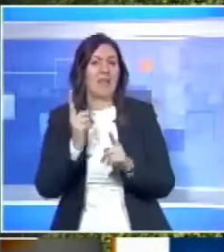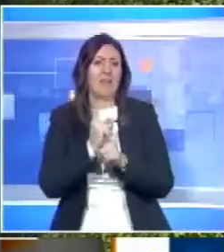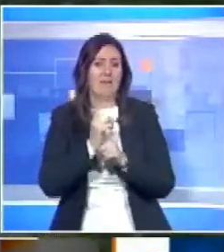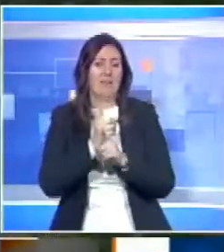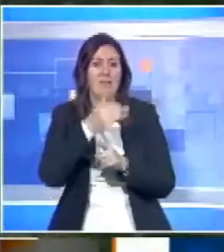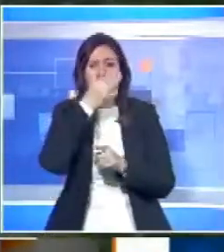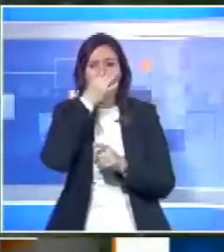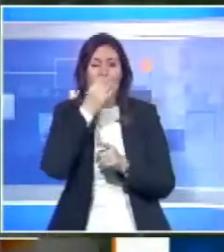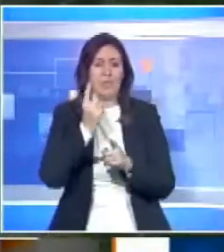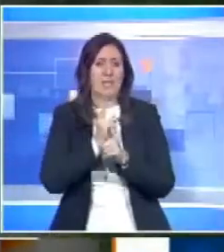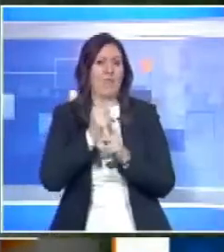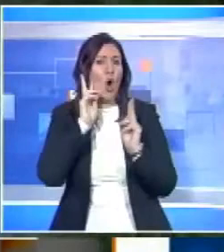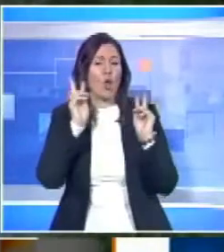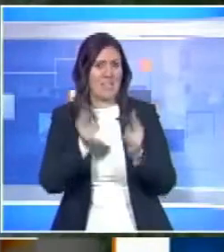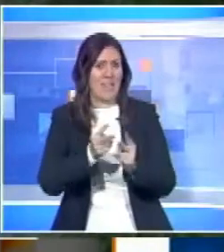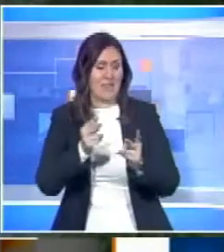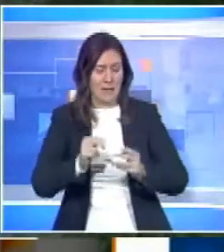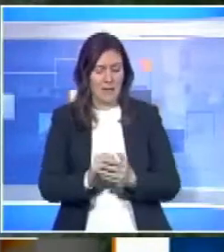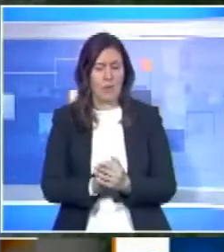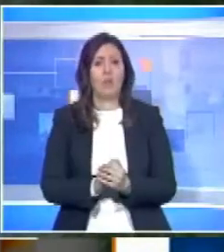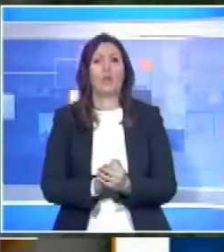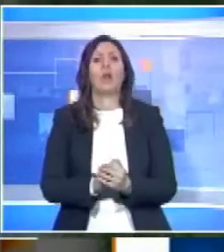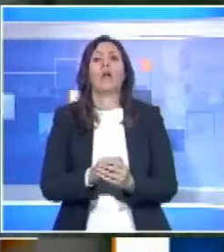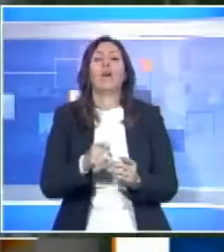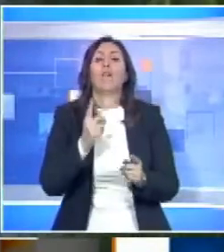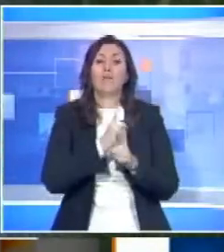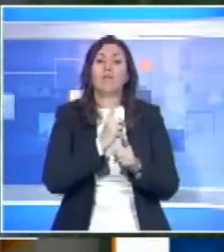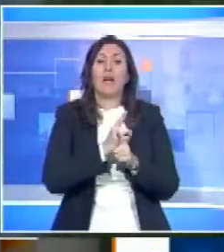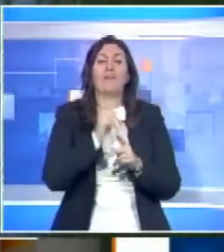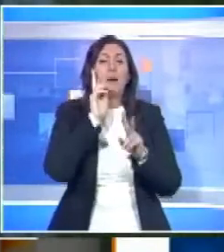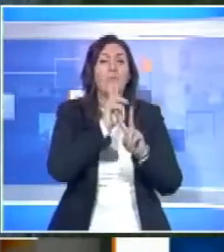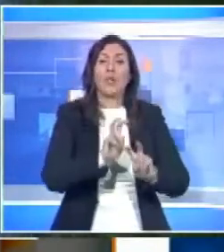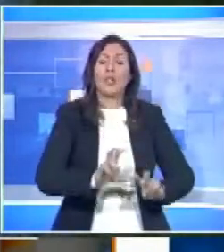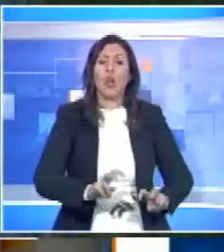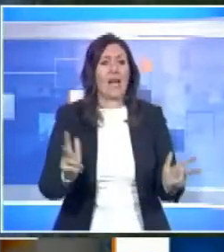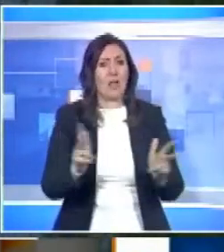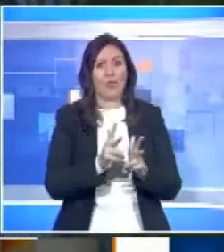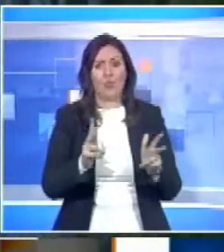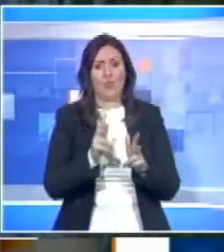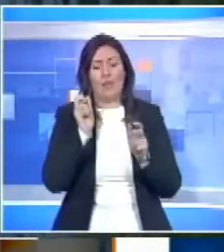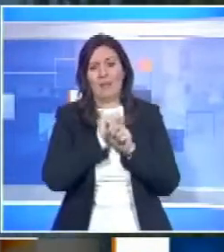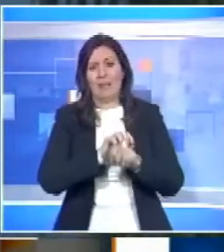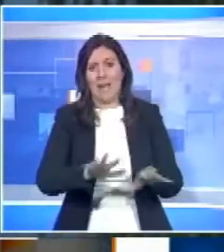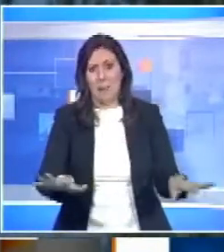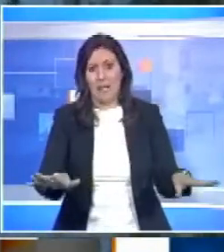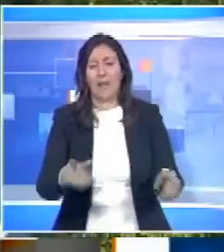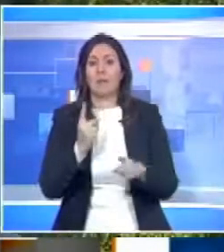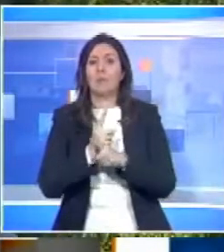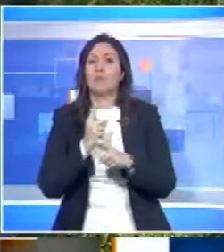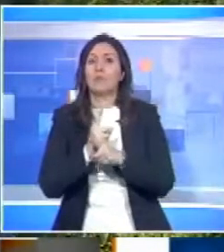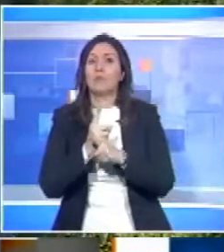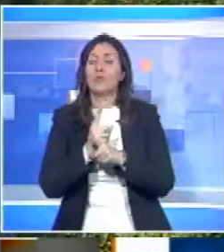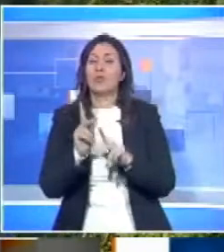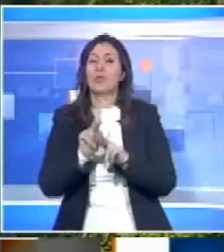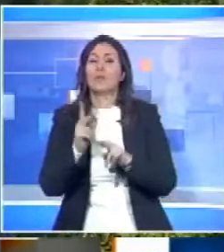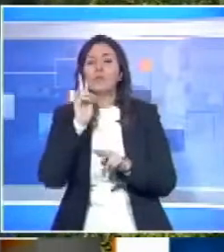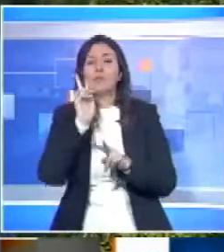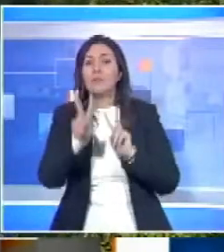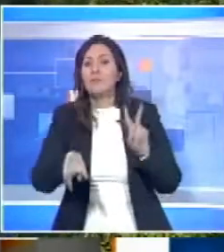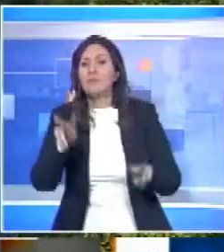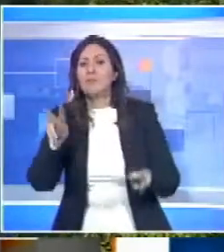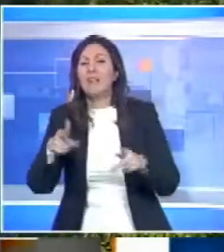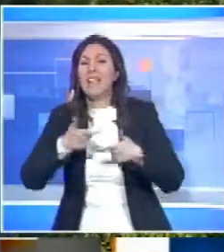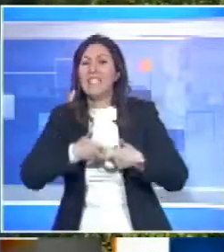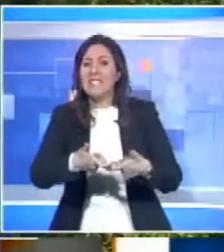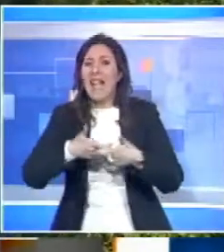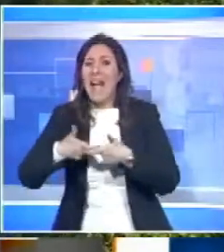osservazione. Necessari interventi di monitoraggio urgenti e capillari. Bisogna fare un censimento di tutti gli scarichi